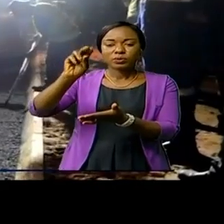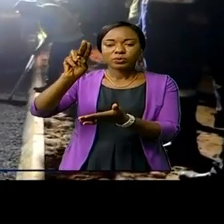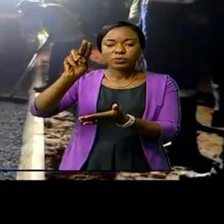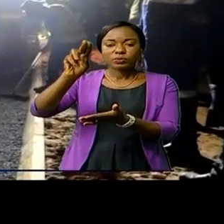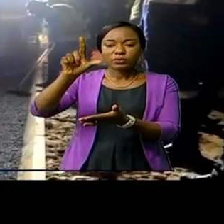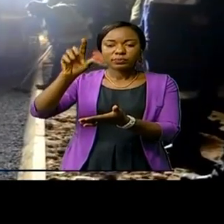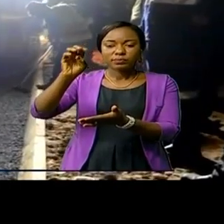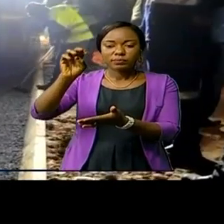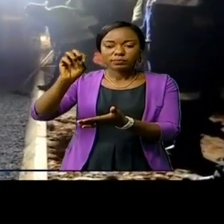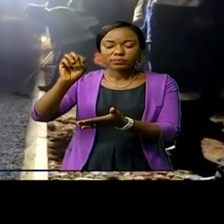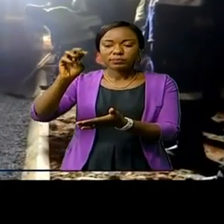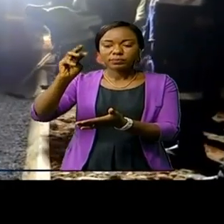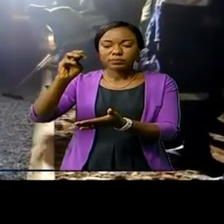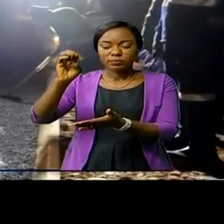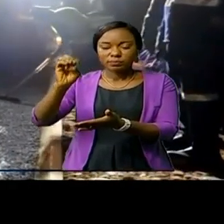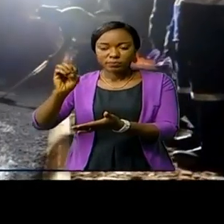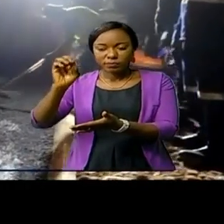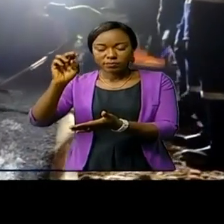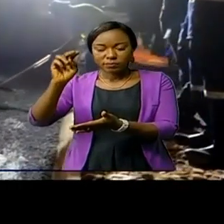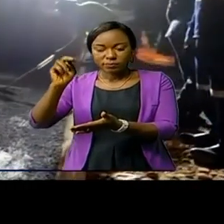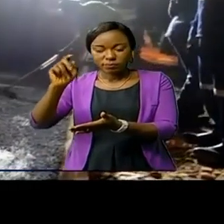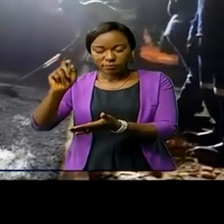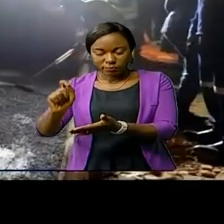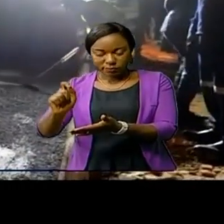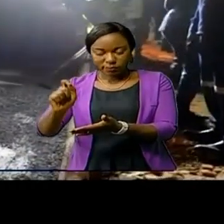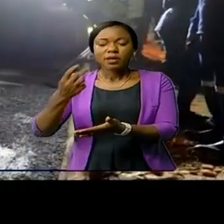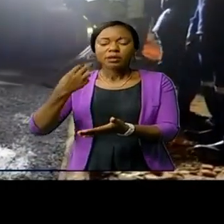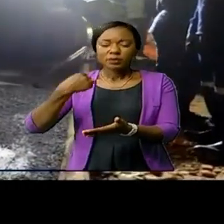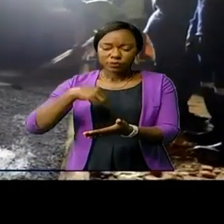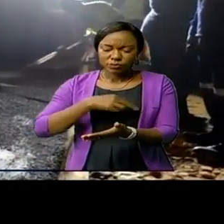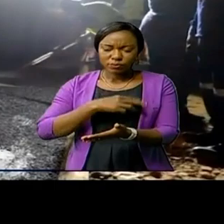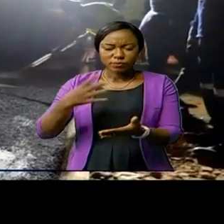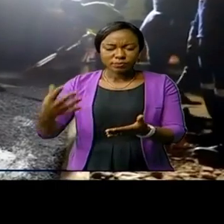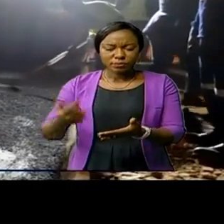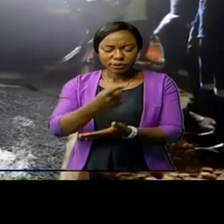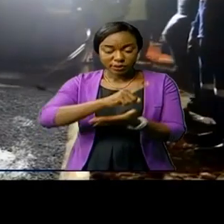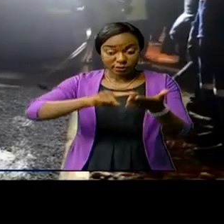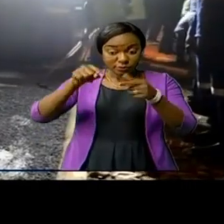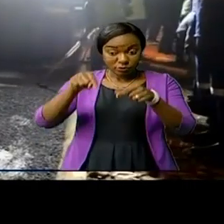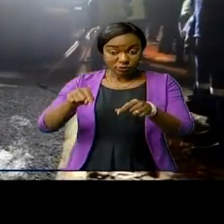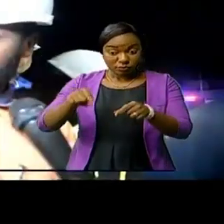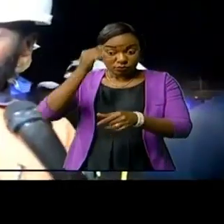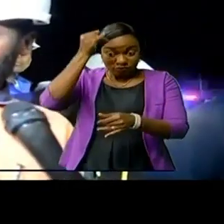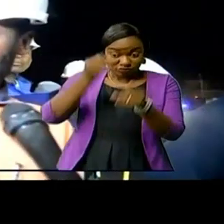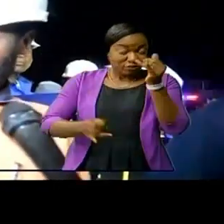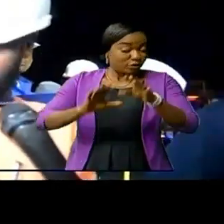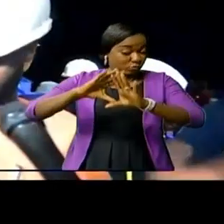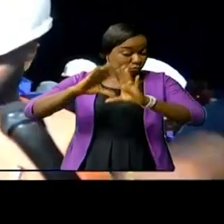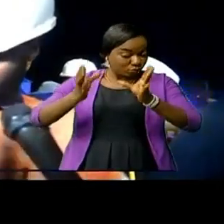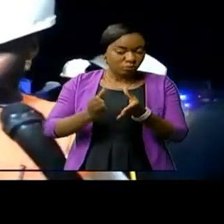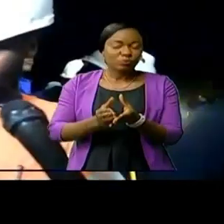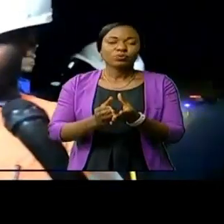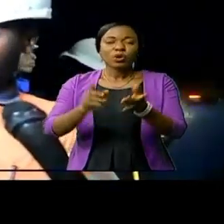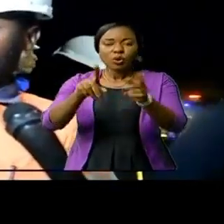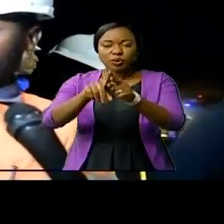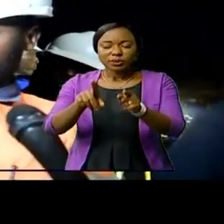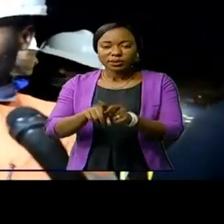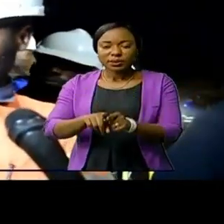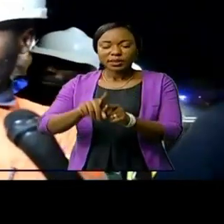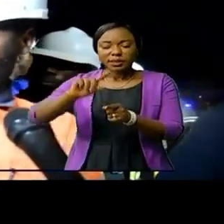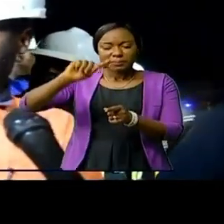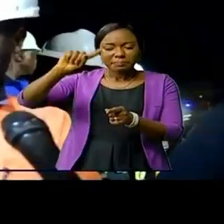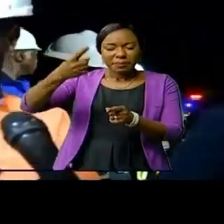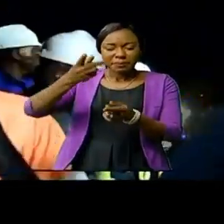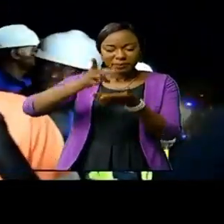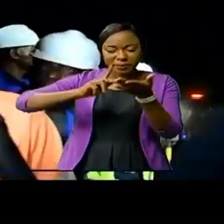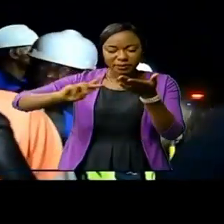revêtons notre chaussée. Nous prenons toute cette semaine pour pouvoir terminer la première partie jusqu